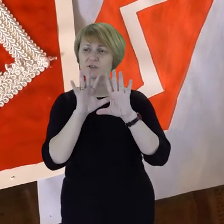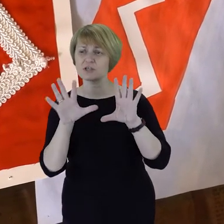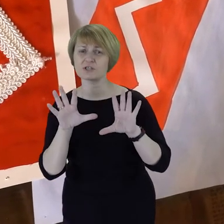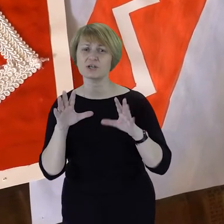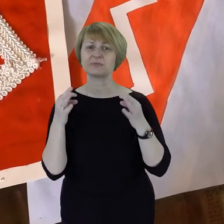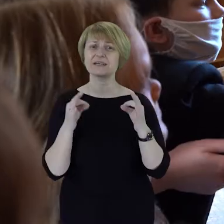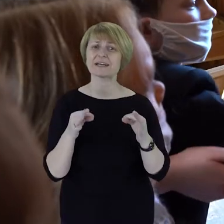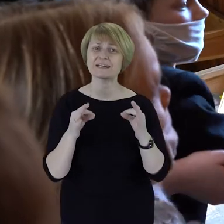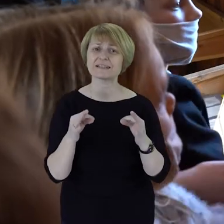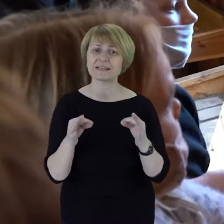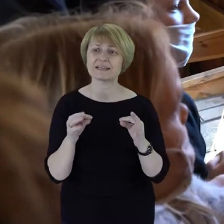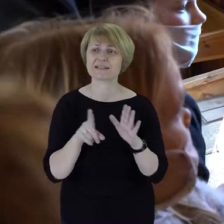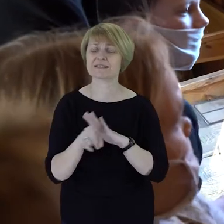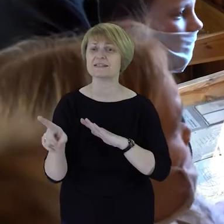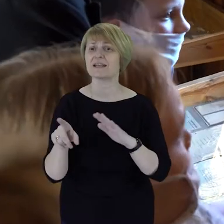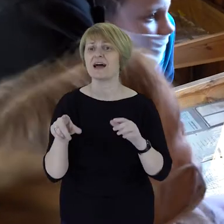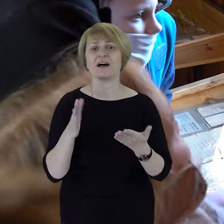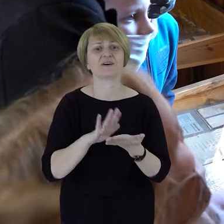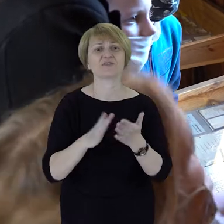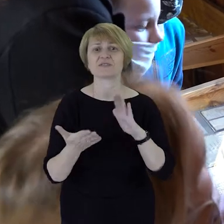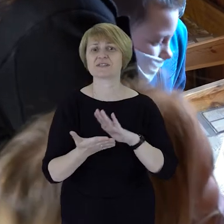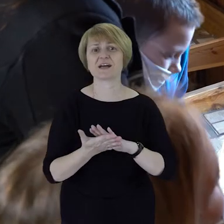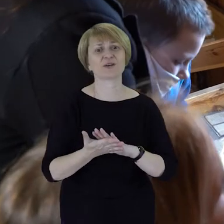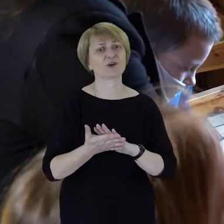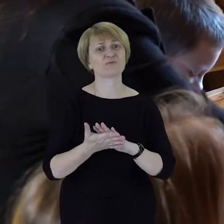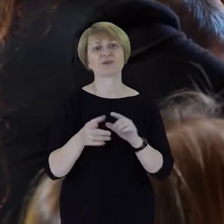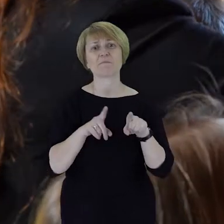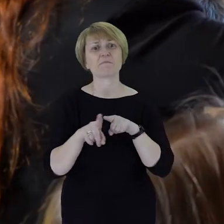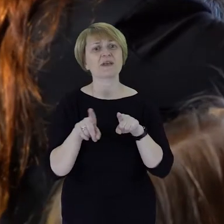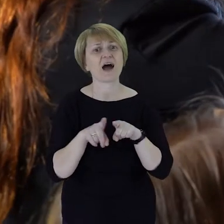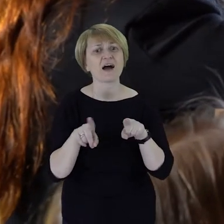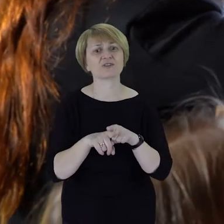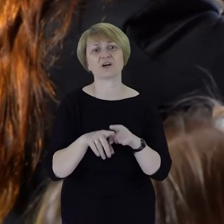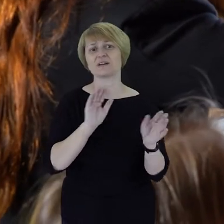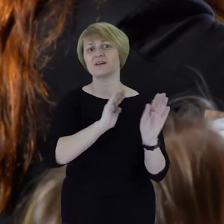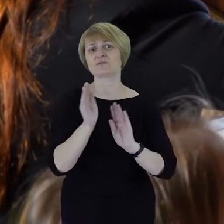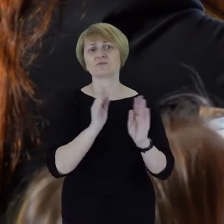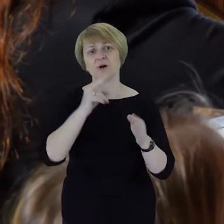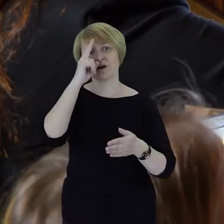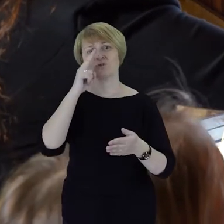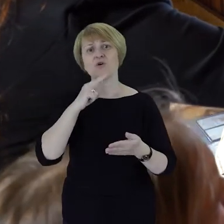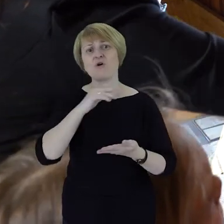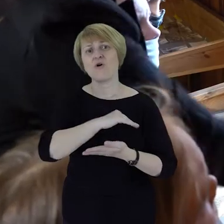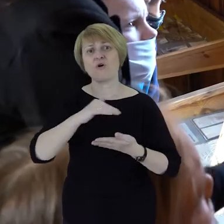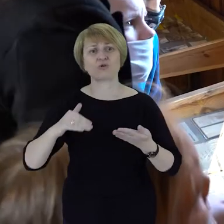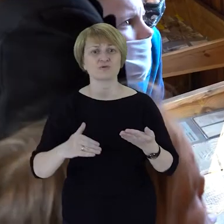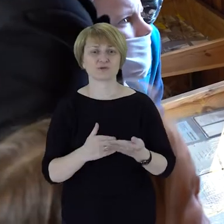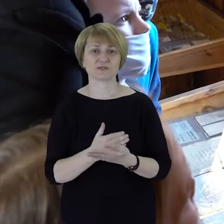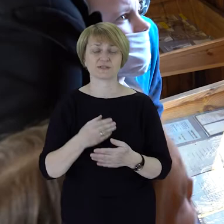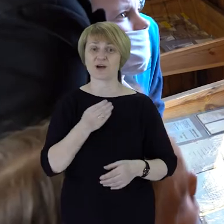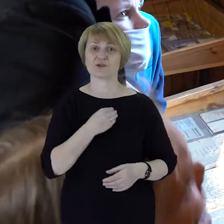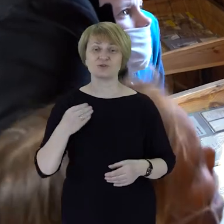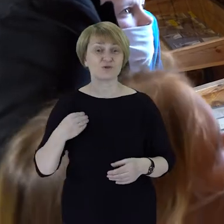sposób teraz mogą być dla siebie braćmi, tak, jak mogą dbać o swoją ojczyznę i że